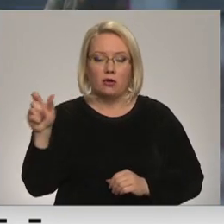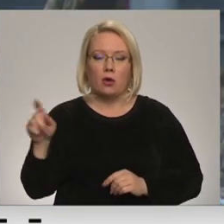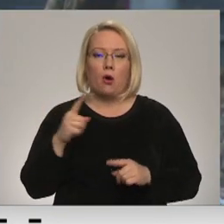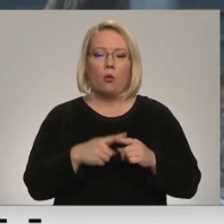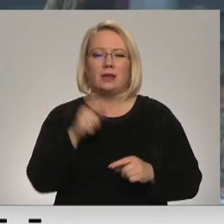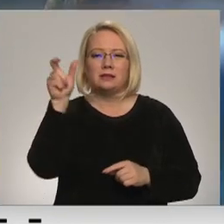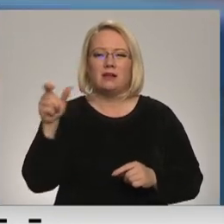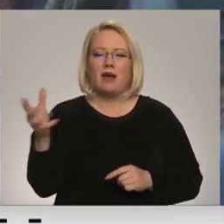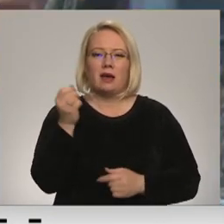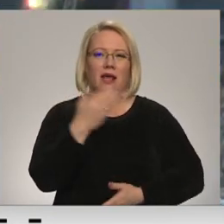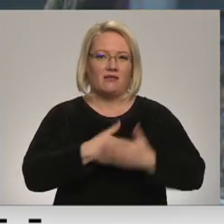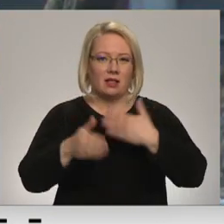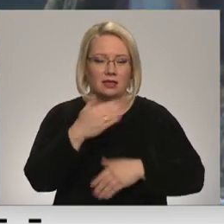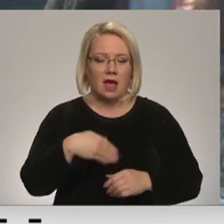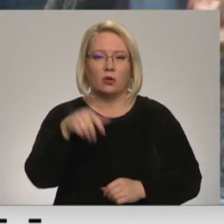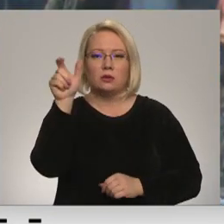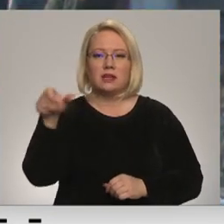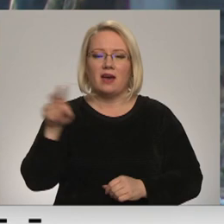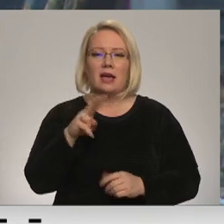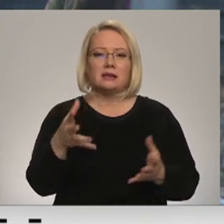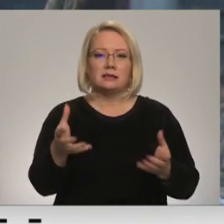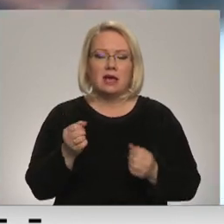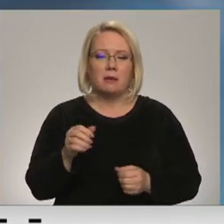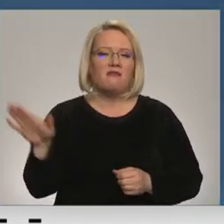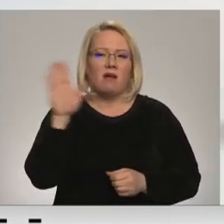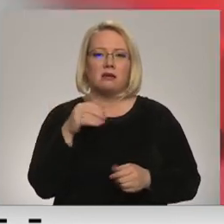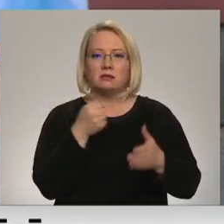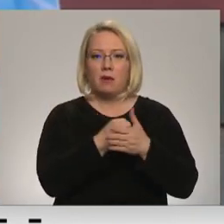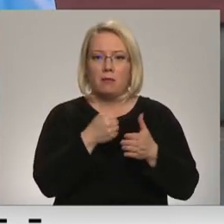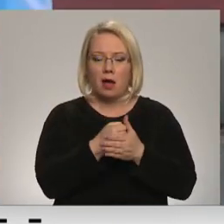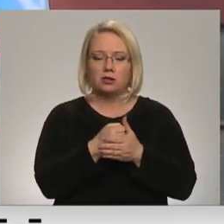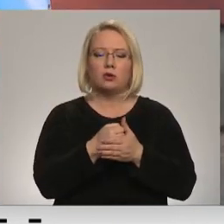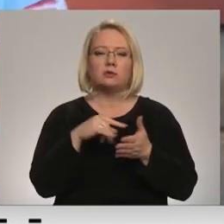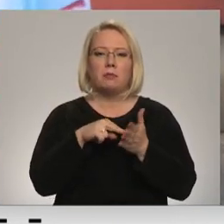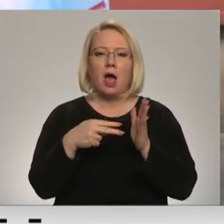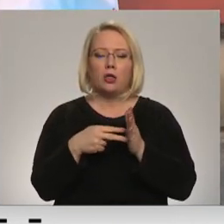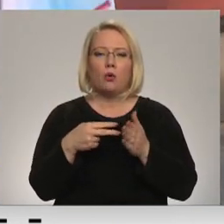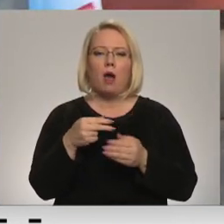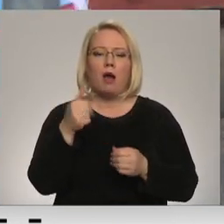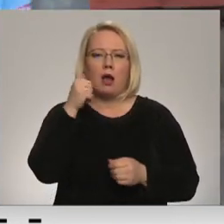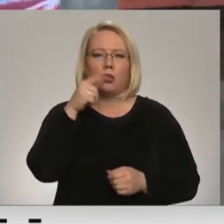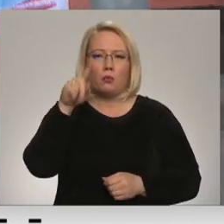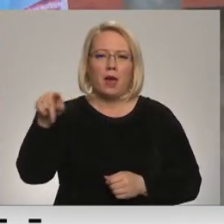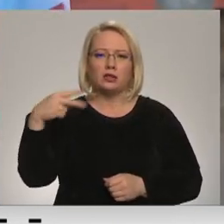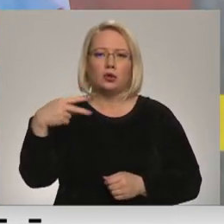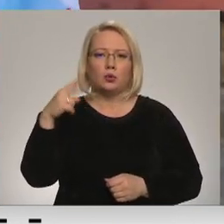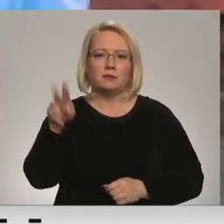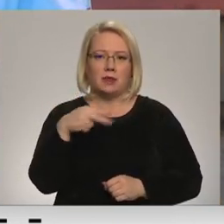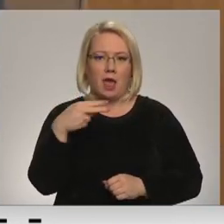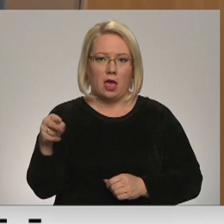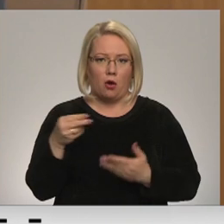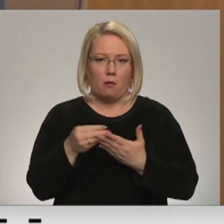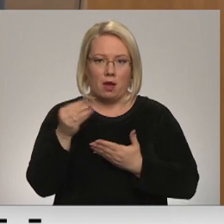invaliditāti un cilvēkiem, kas saņem valsts pabalstus, plāno izmaksāt 20 eiro mēnesī. Redzam,